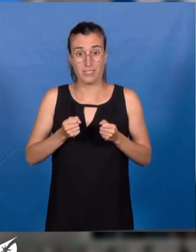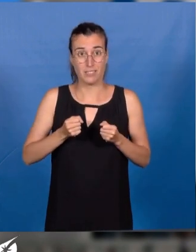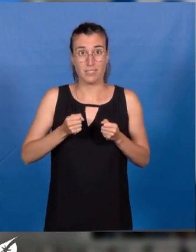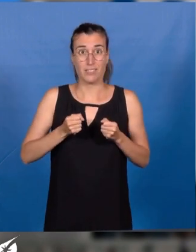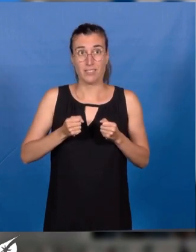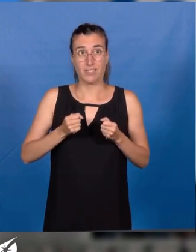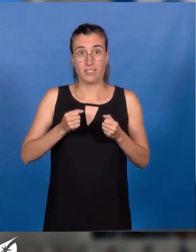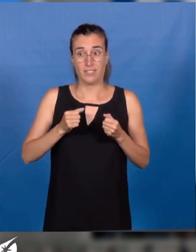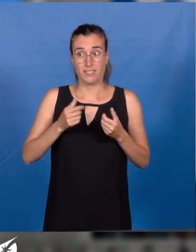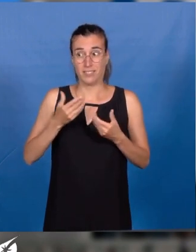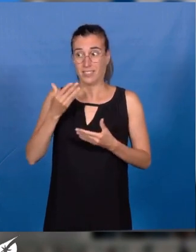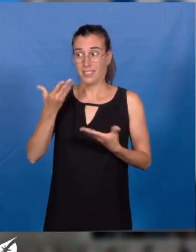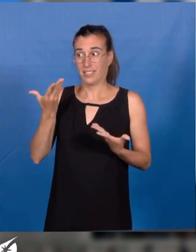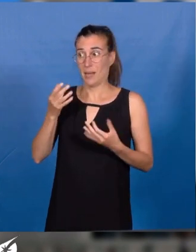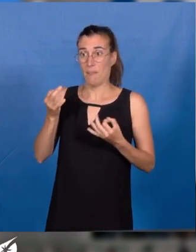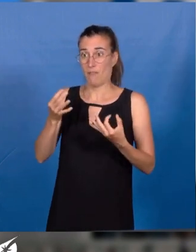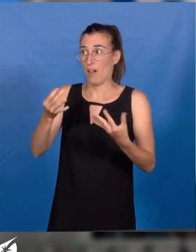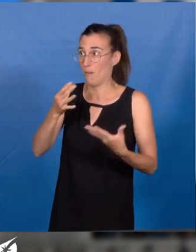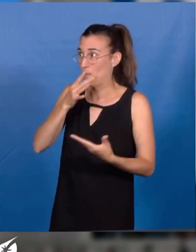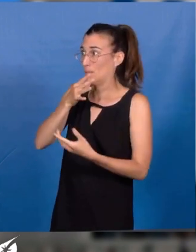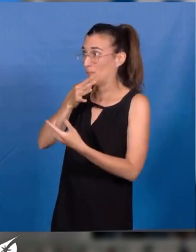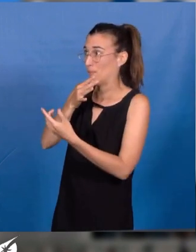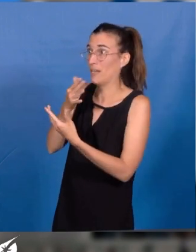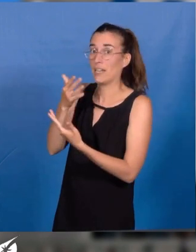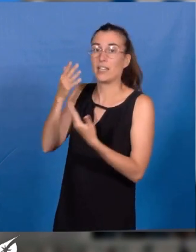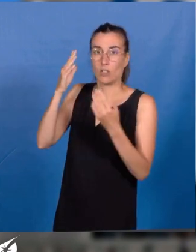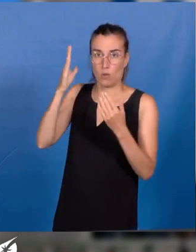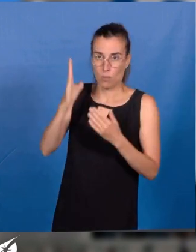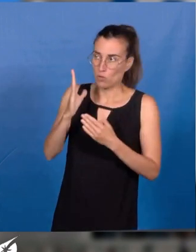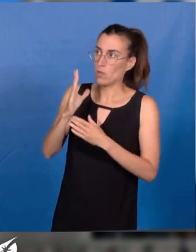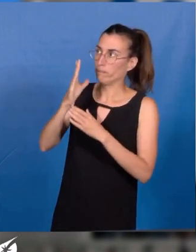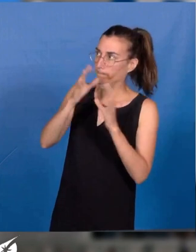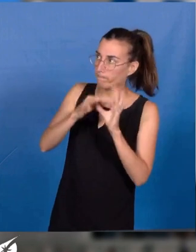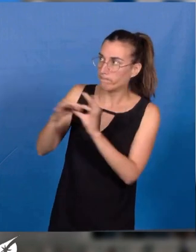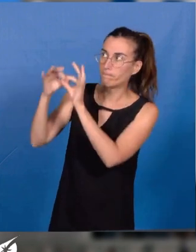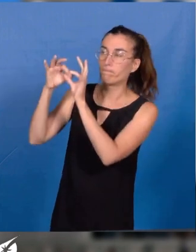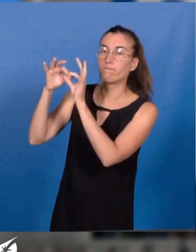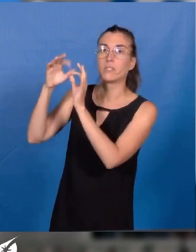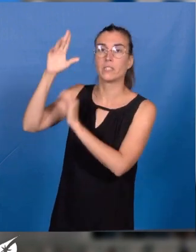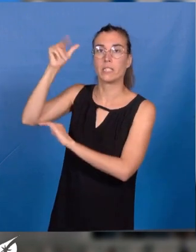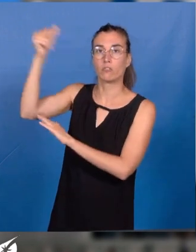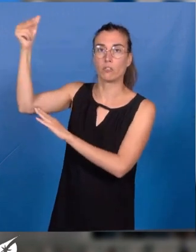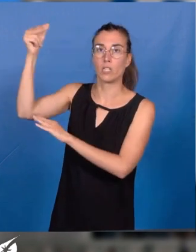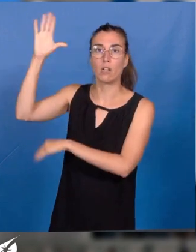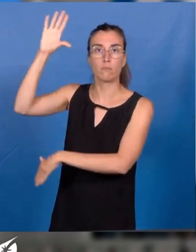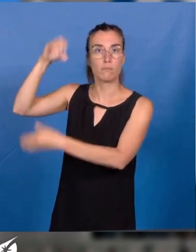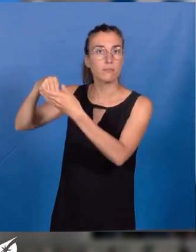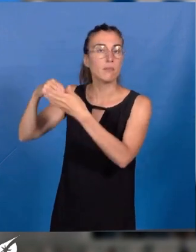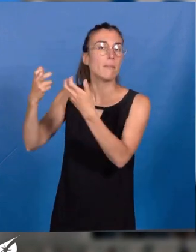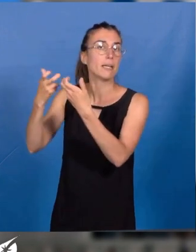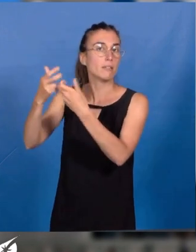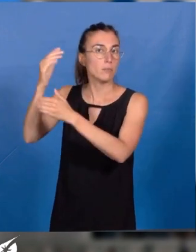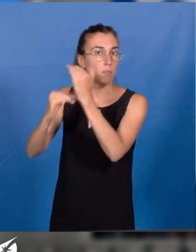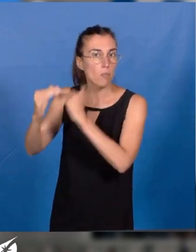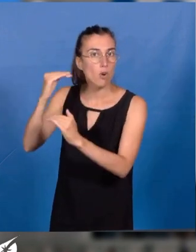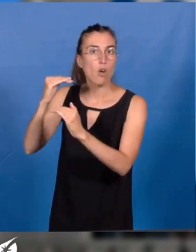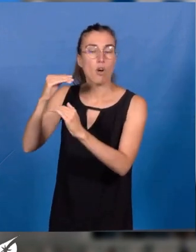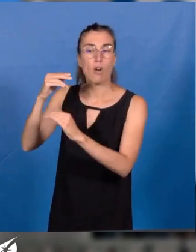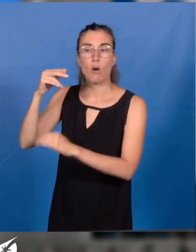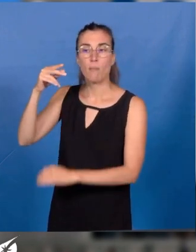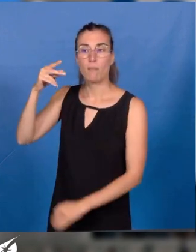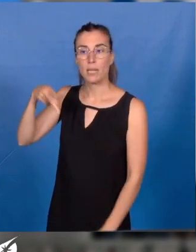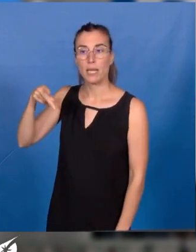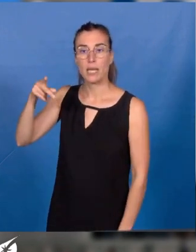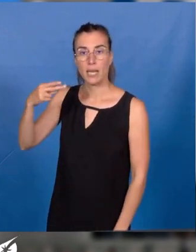santé de l'Organisation mondiale de la santé, pour peser à l'échelle nationale, dans le PNSE, Plan National Santé Environnement, quatrième du nom.